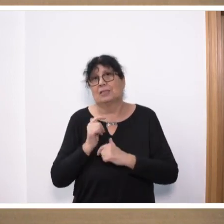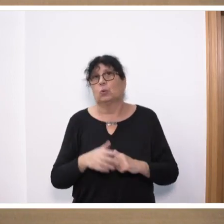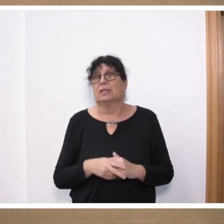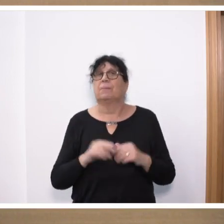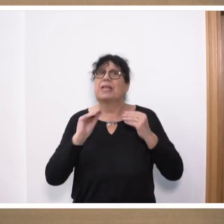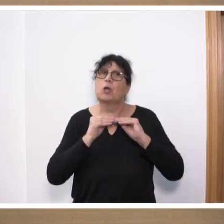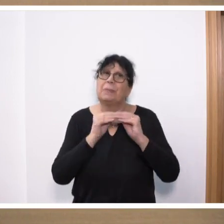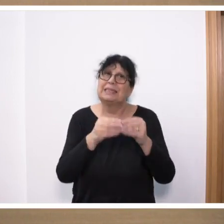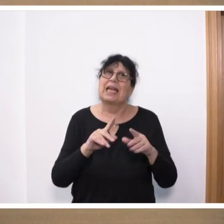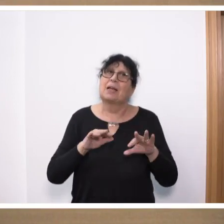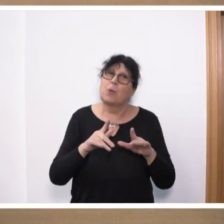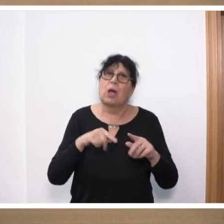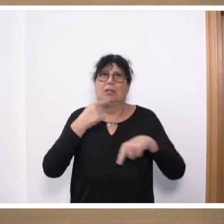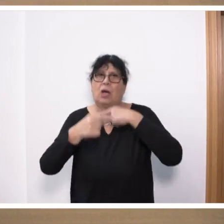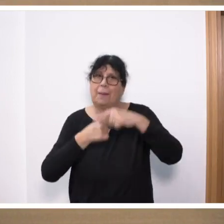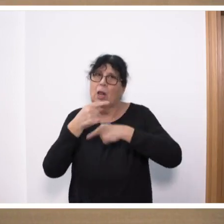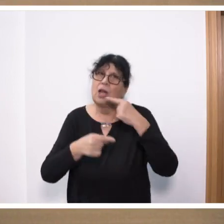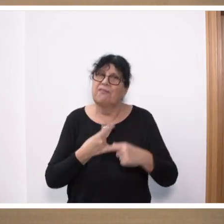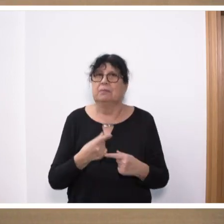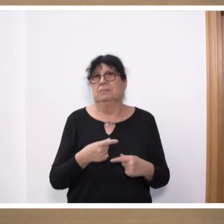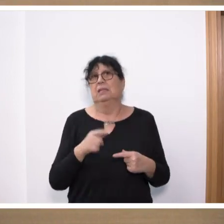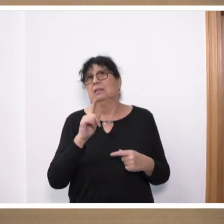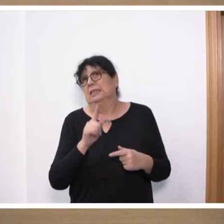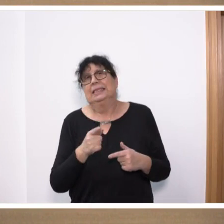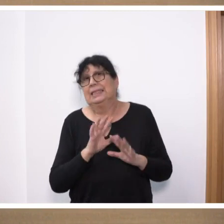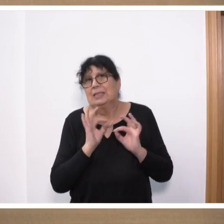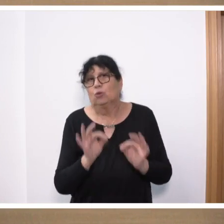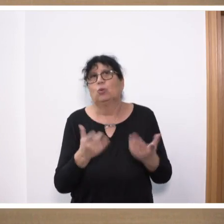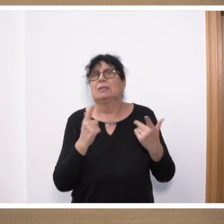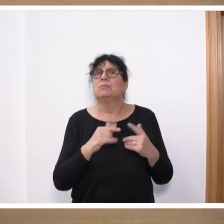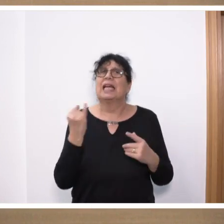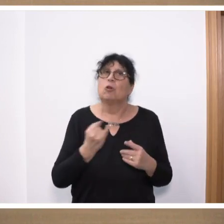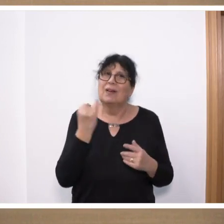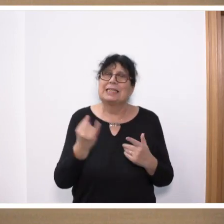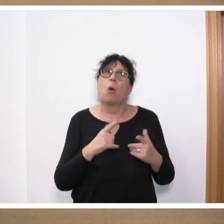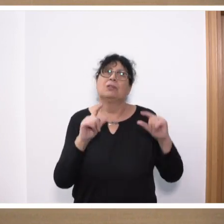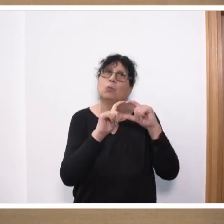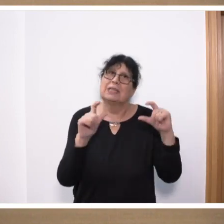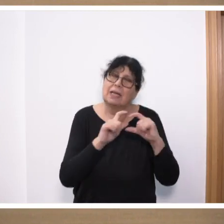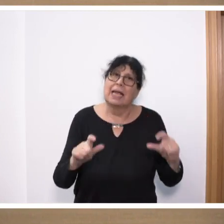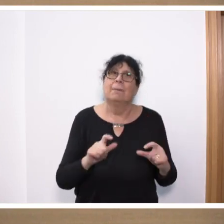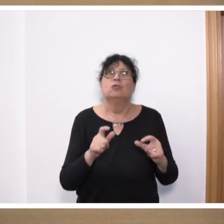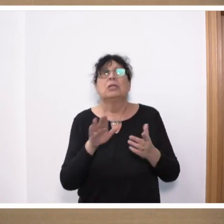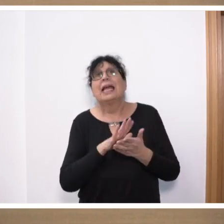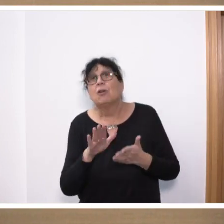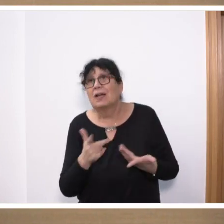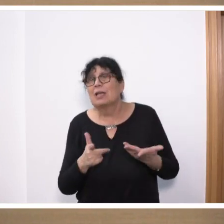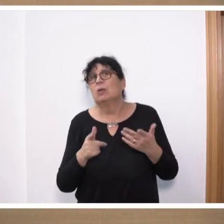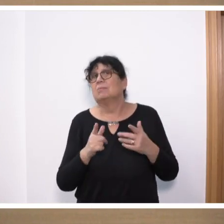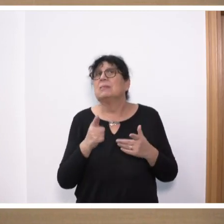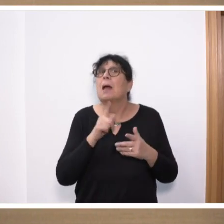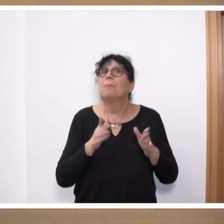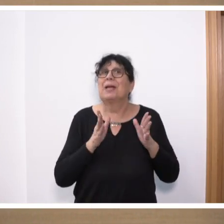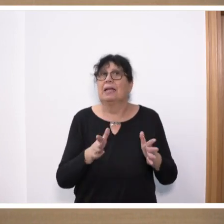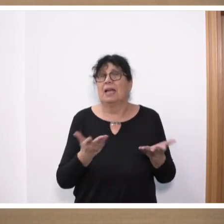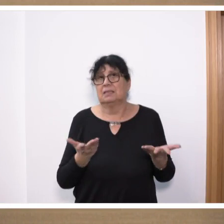Komplexe bürokratische Prozesse können hinderlich sein und Innovationen sowie unternehmerische Initiativen behindern. Genau deshalb bleibt